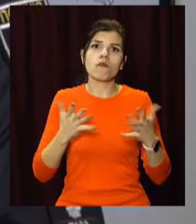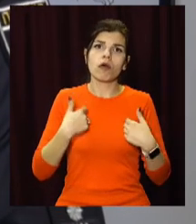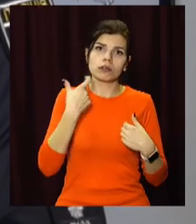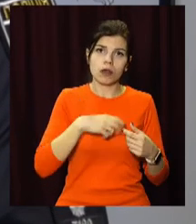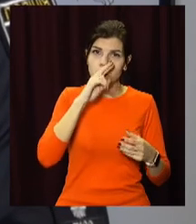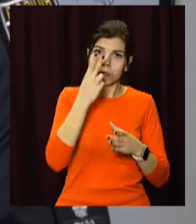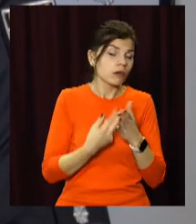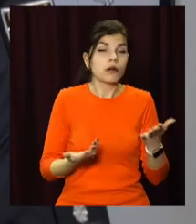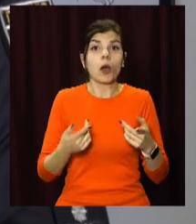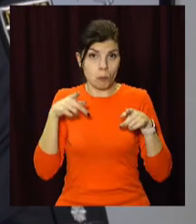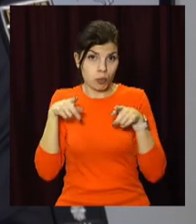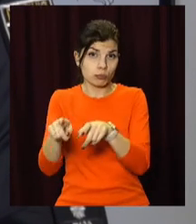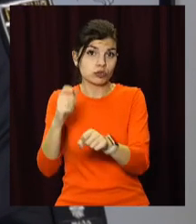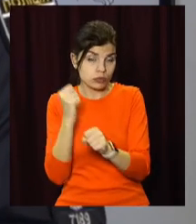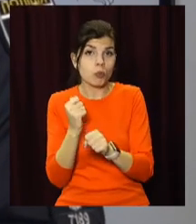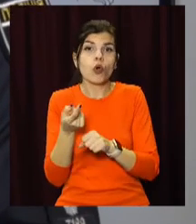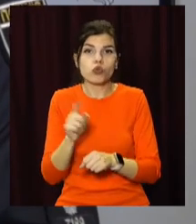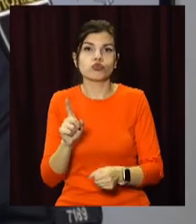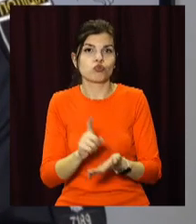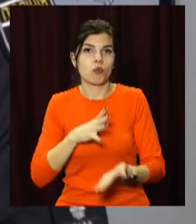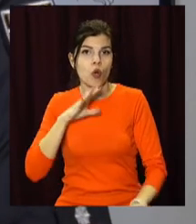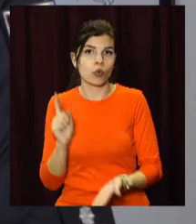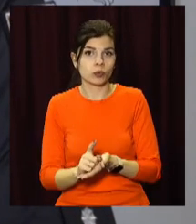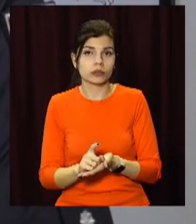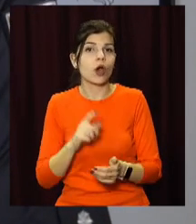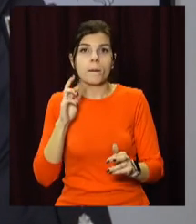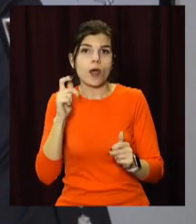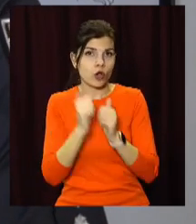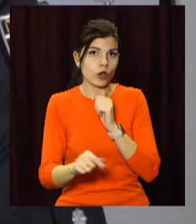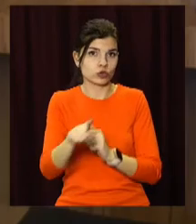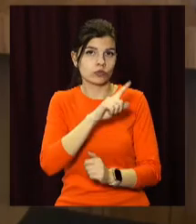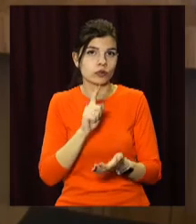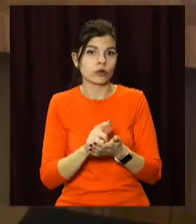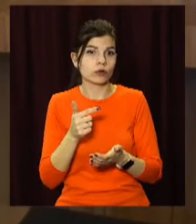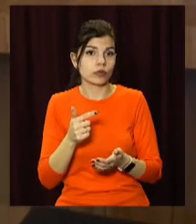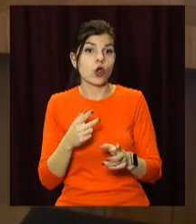Просто побігли, зробили те, що повинні були, те, що зробив би кожен громадянин.